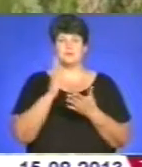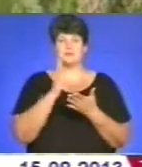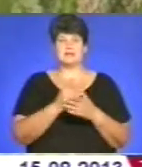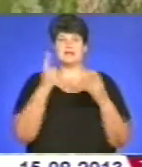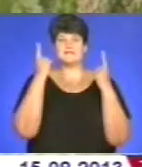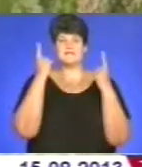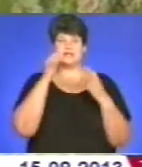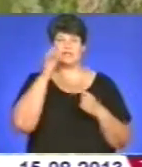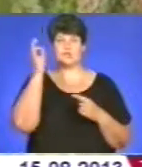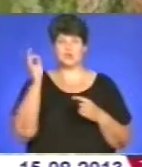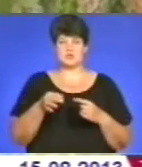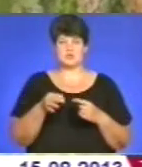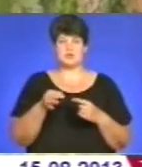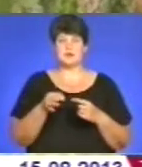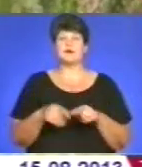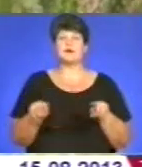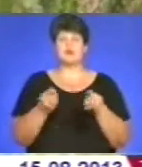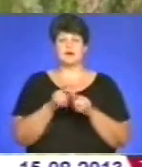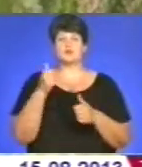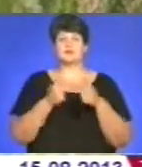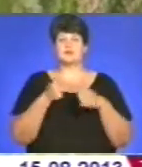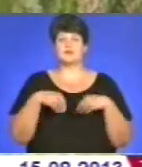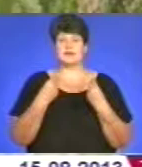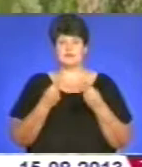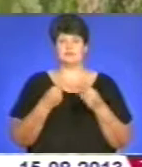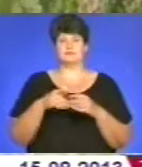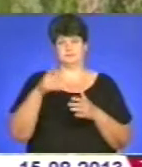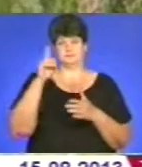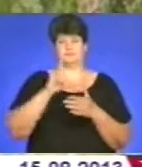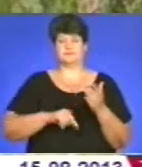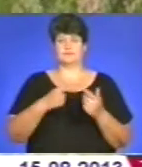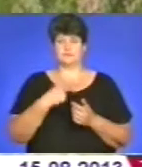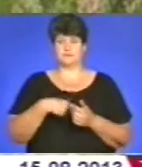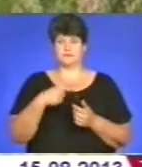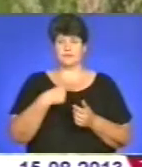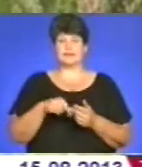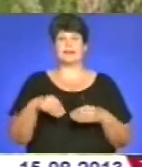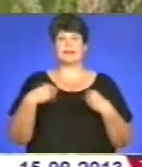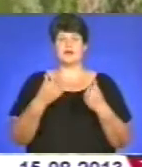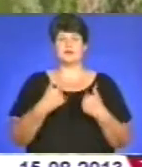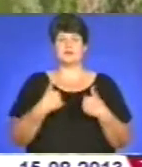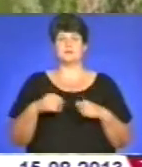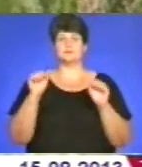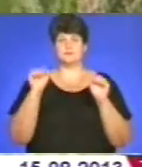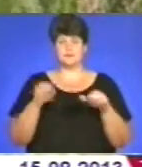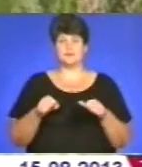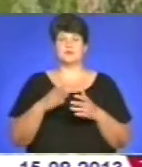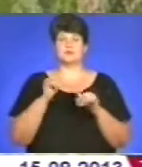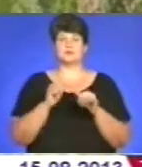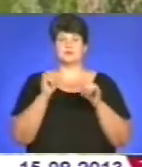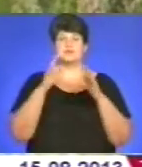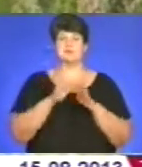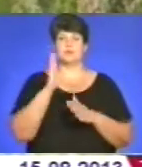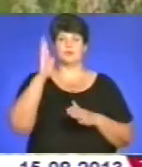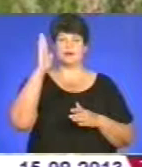досвід. Також цей конкурс додав мені впевненості собі, і він додав мені наснаги йти вперед і